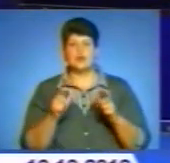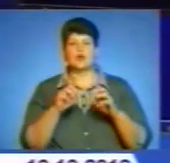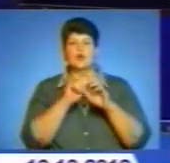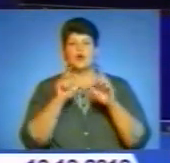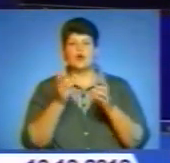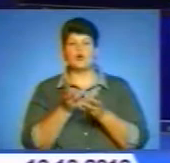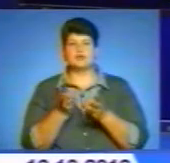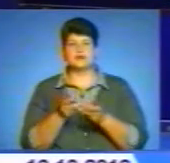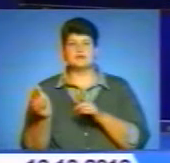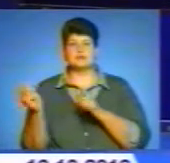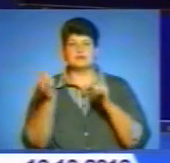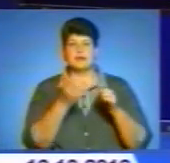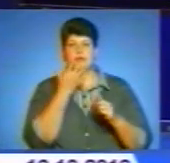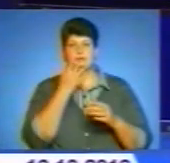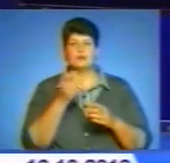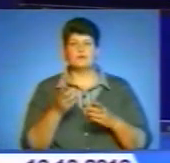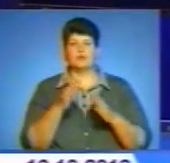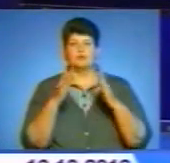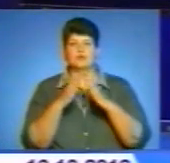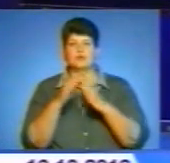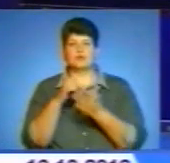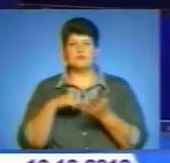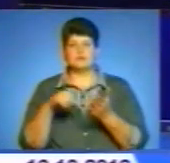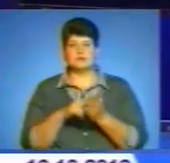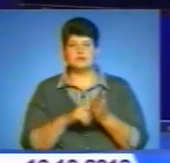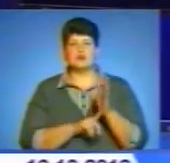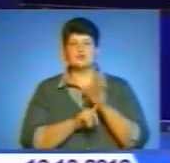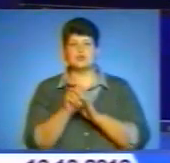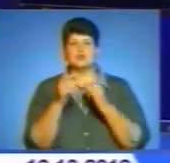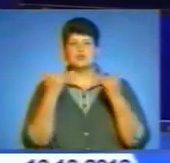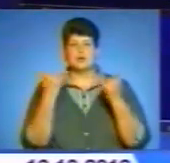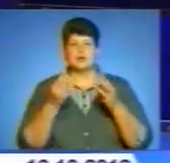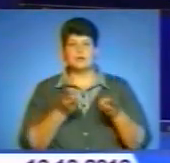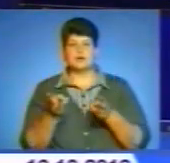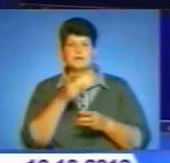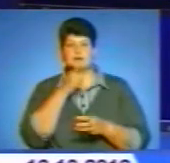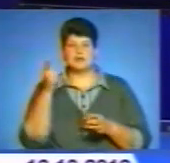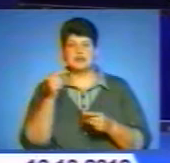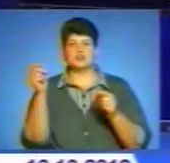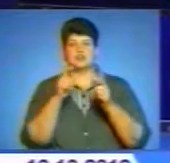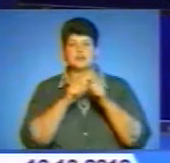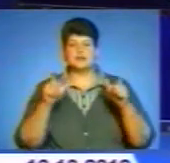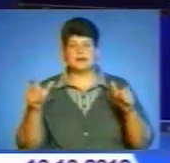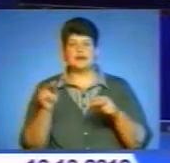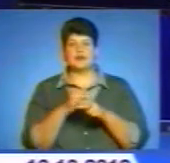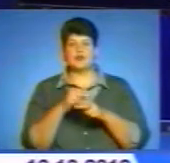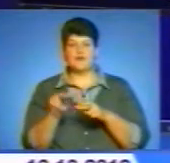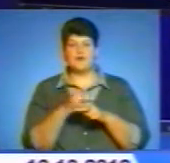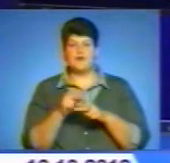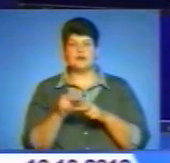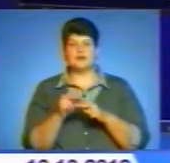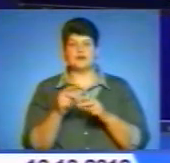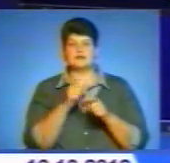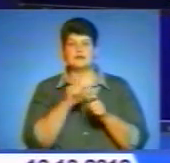Теплокомуненерго та підприємства-котельні, яких забезпечують теплопостачання житлових будинків міста, розпочали сьогодні опалювальний